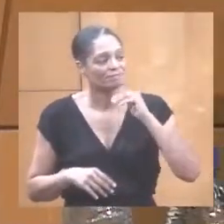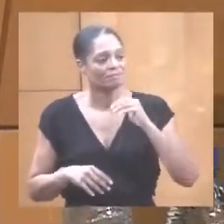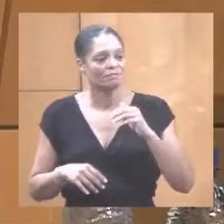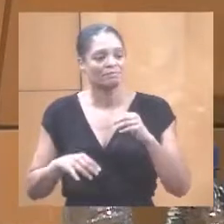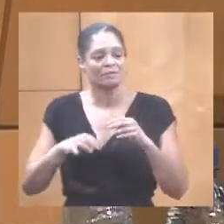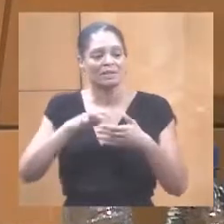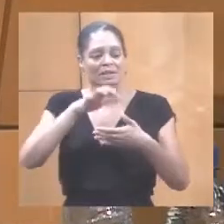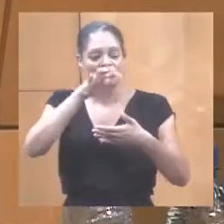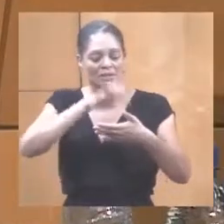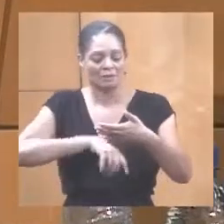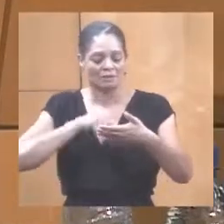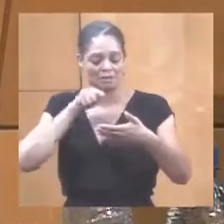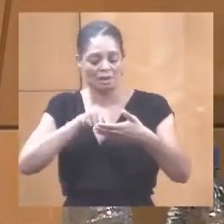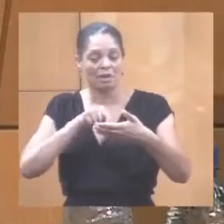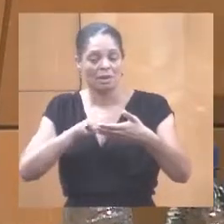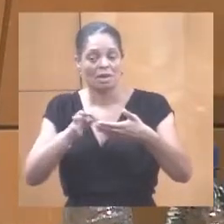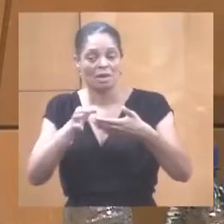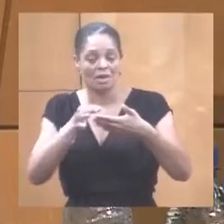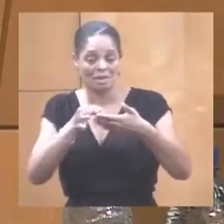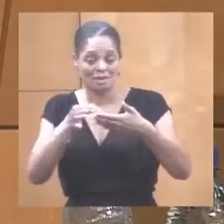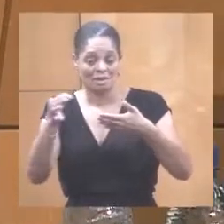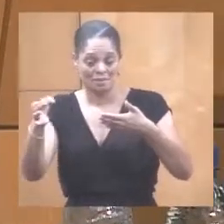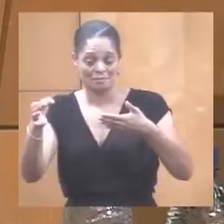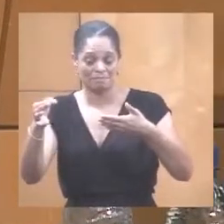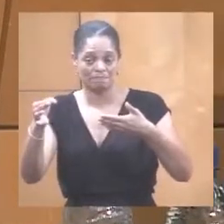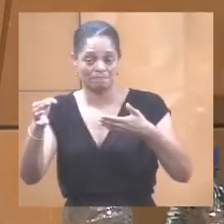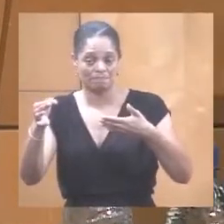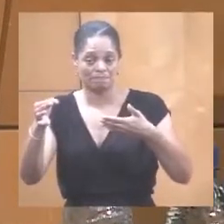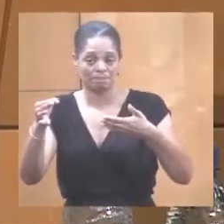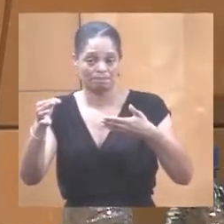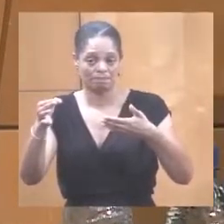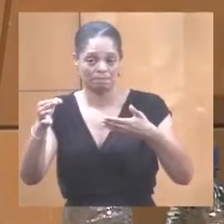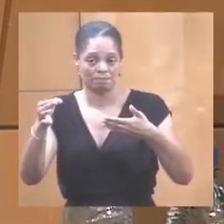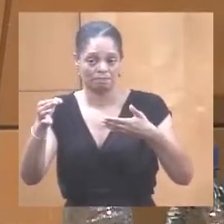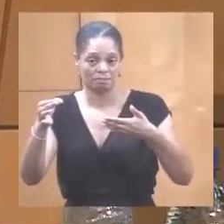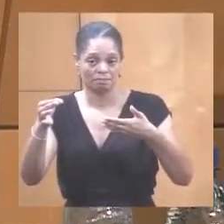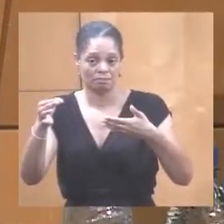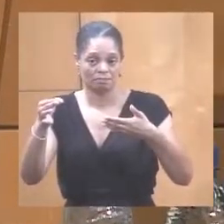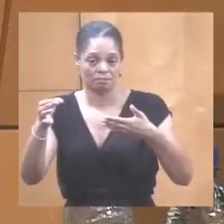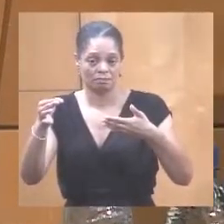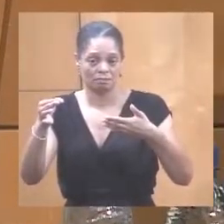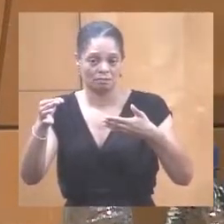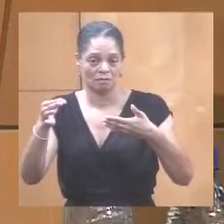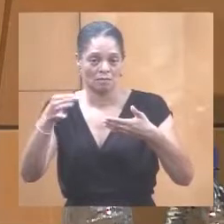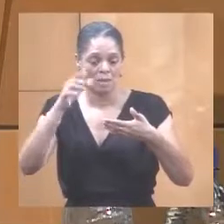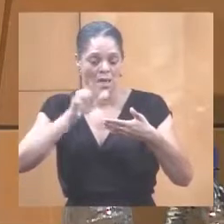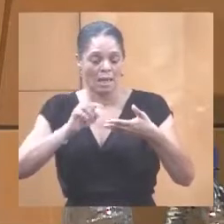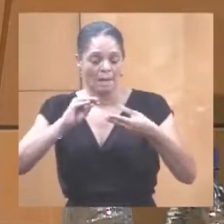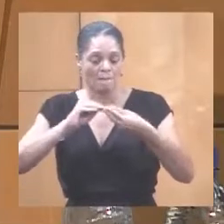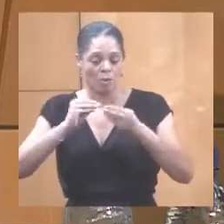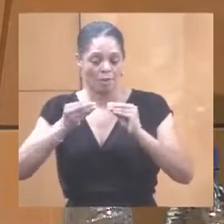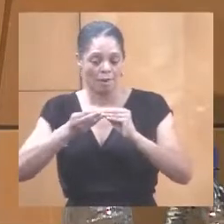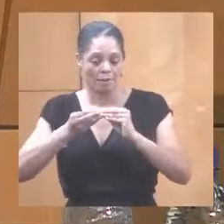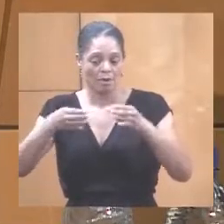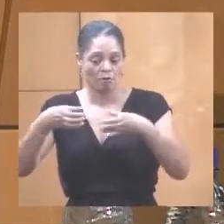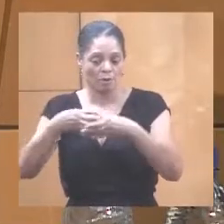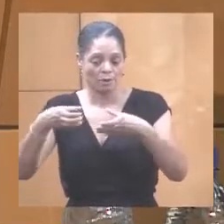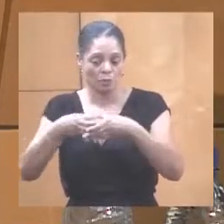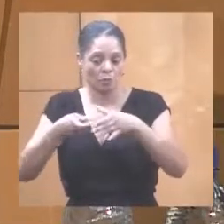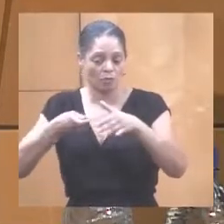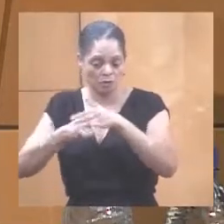Il est dit dans le rapport, cependant, se pose le problème du financement de la formation.